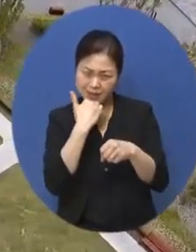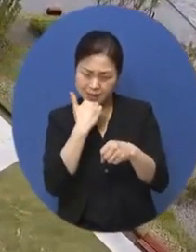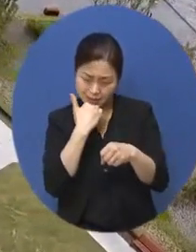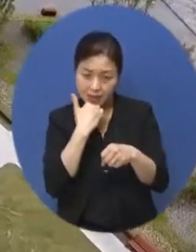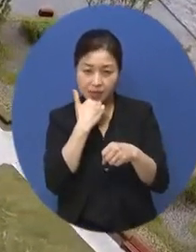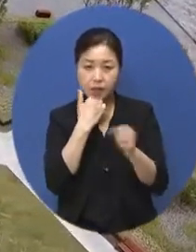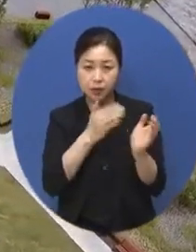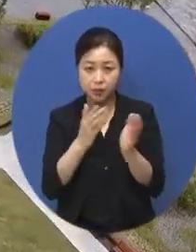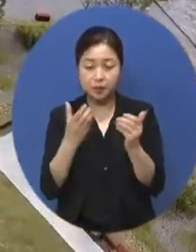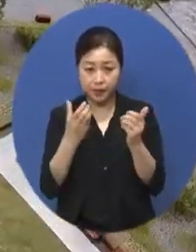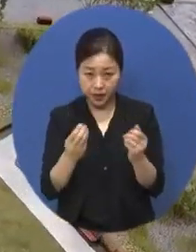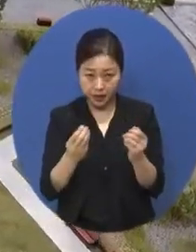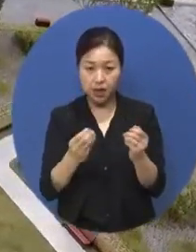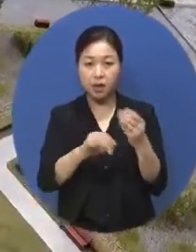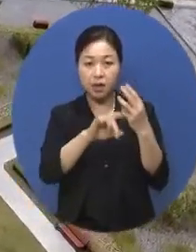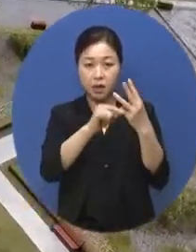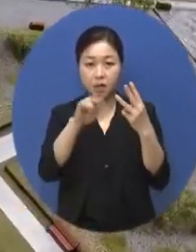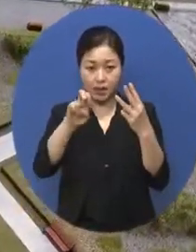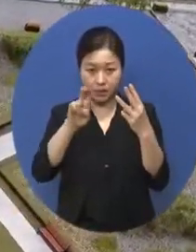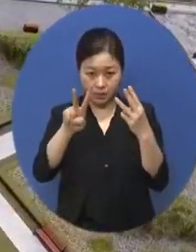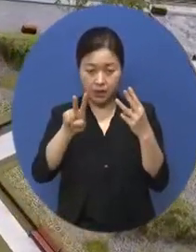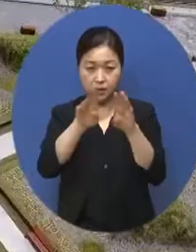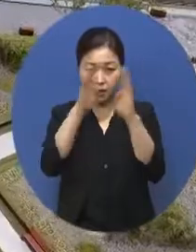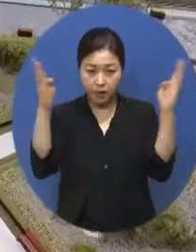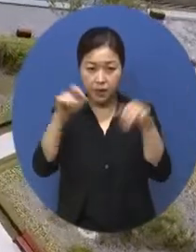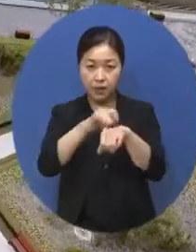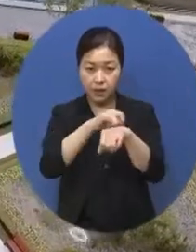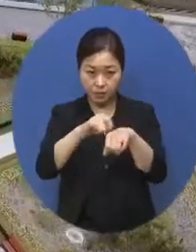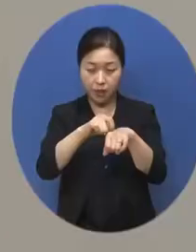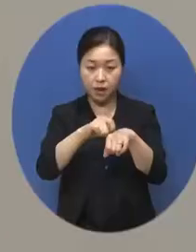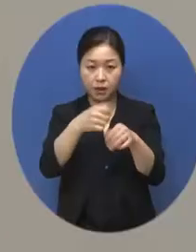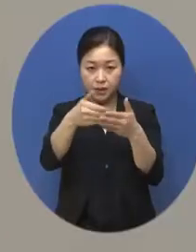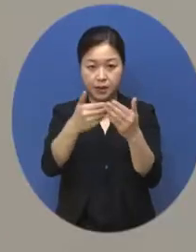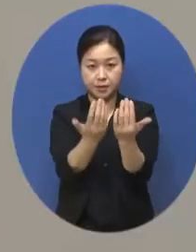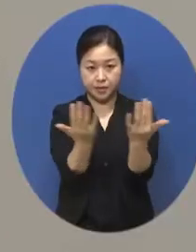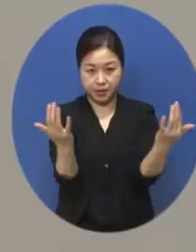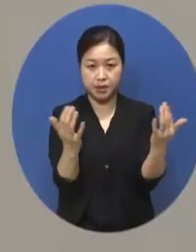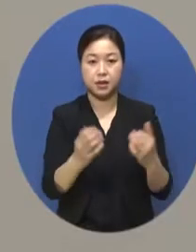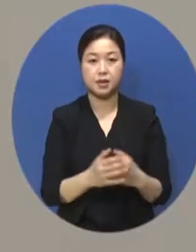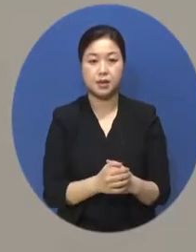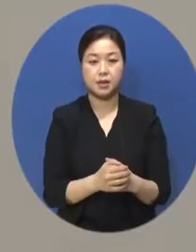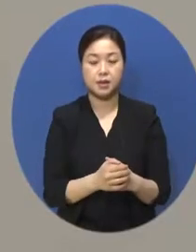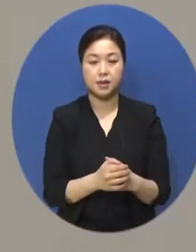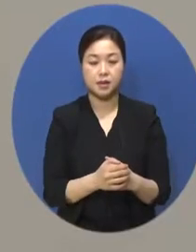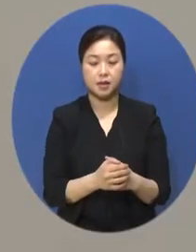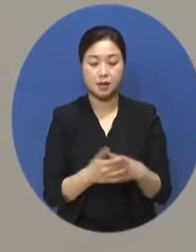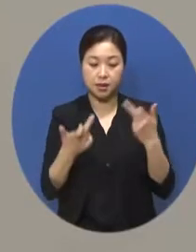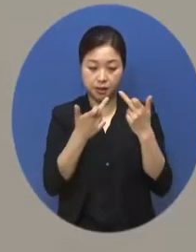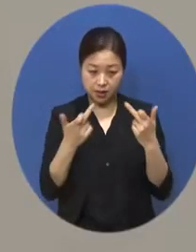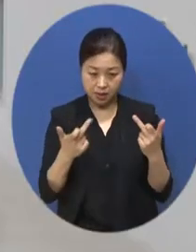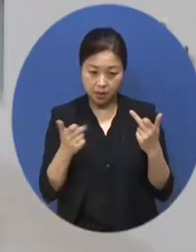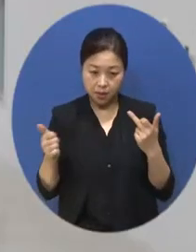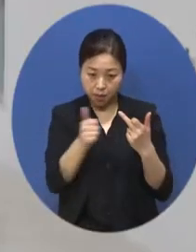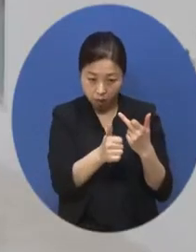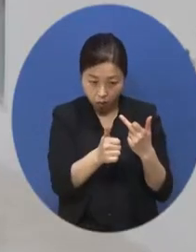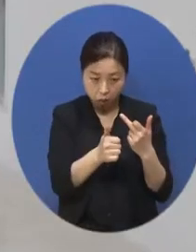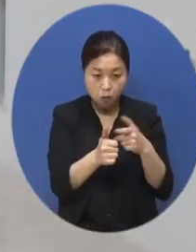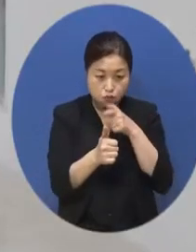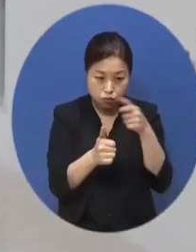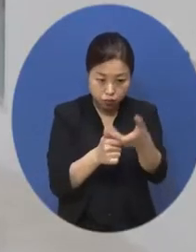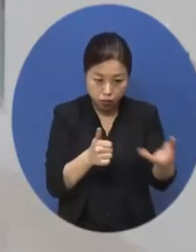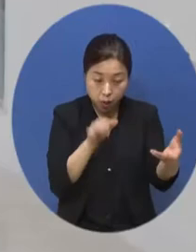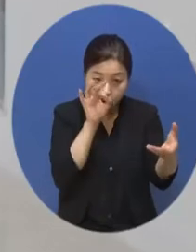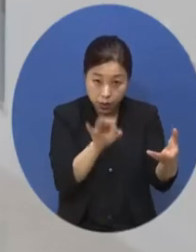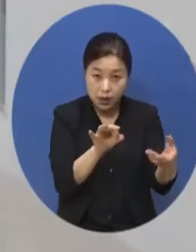지난 3월 22일 개관해 특별전을 열었습니다. 산을 등지고 물을 바라보다 라는 주제로 열리고